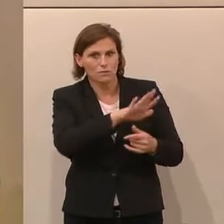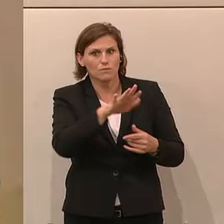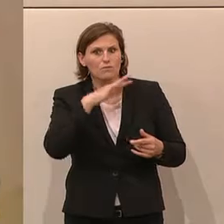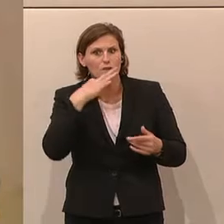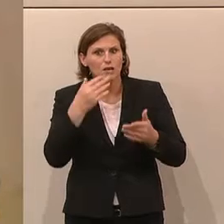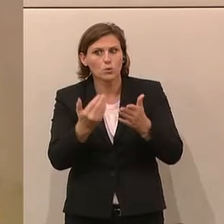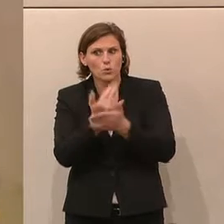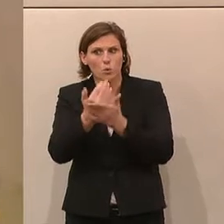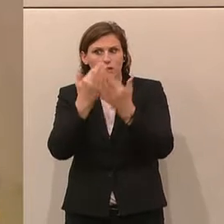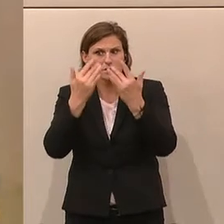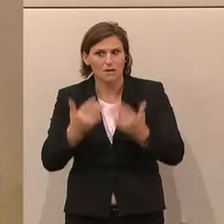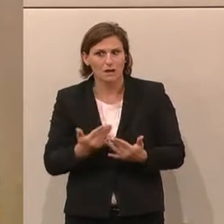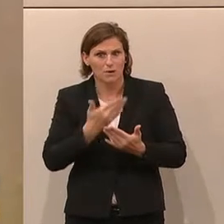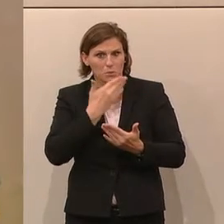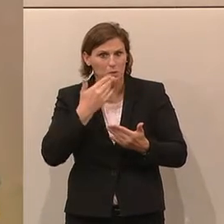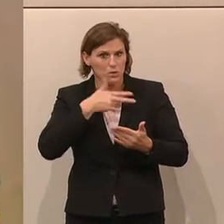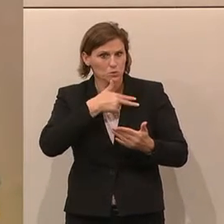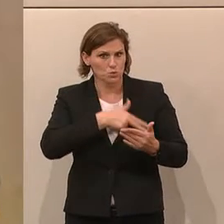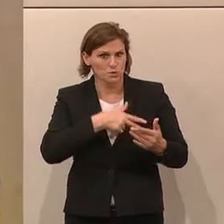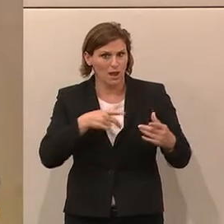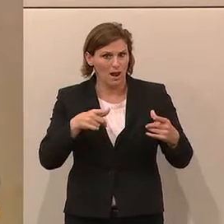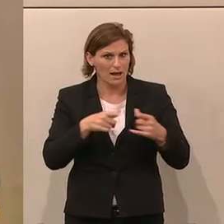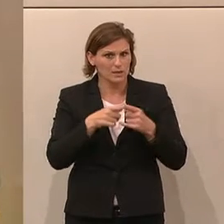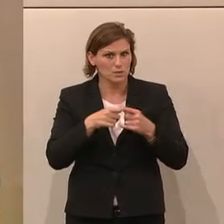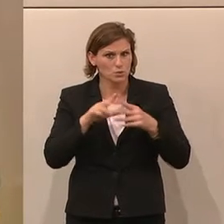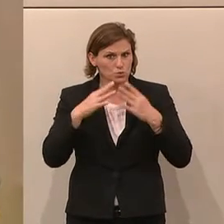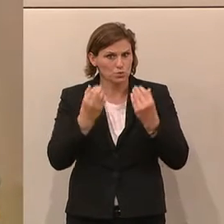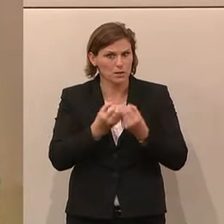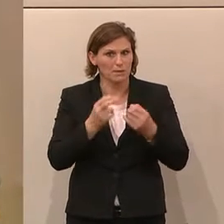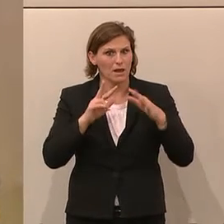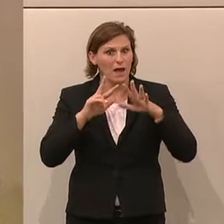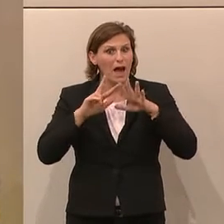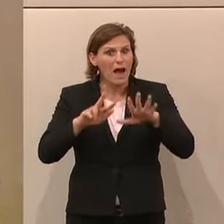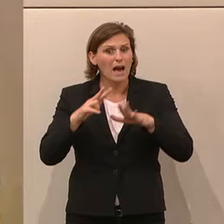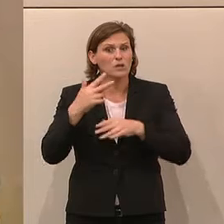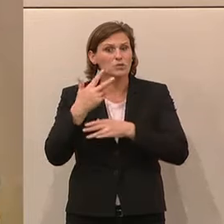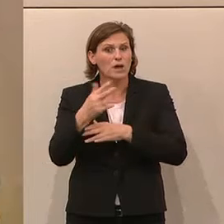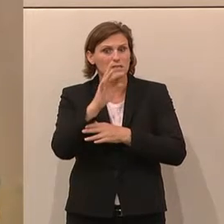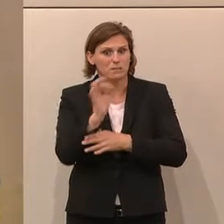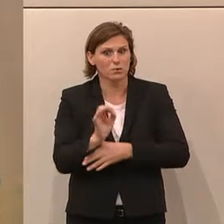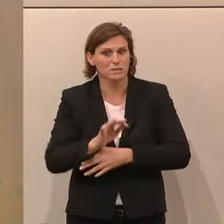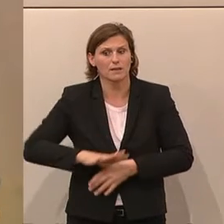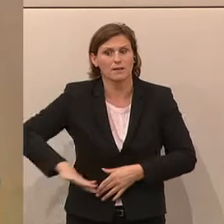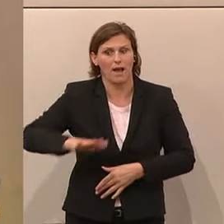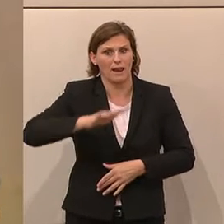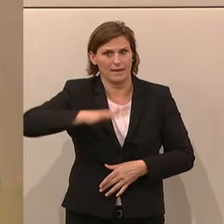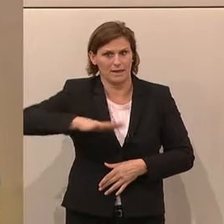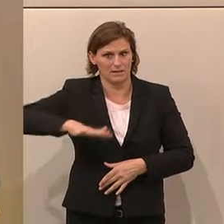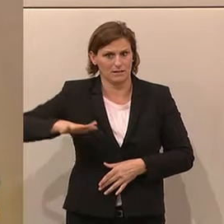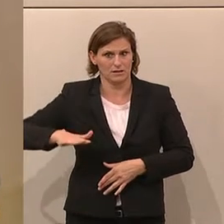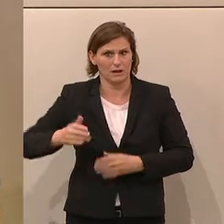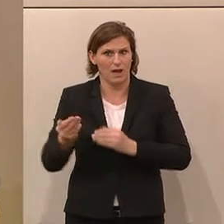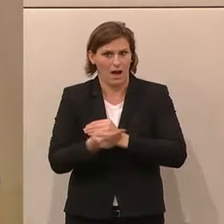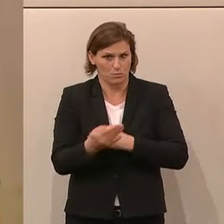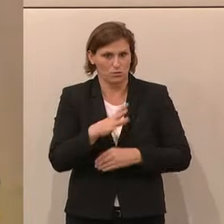Zahl, ohne Sozialleistungen in Österreich würden 38 Prozent aller Kinder in diesem Land von